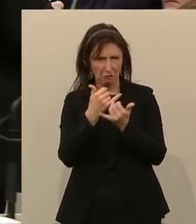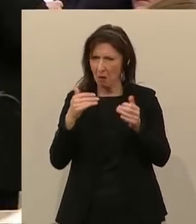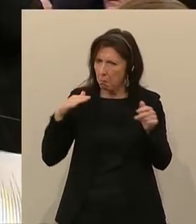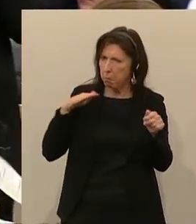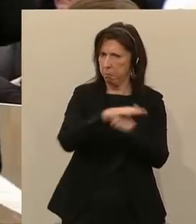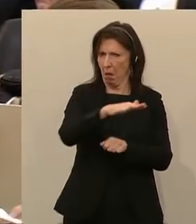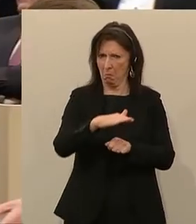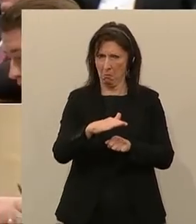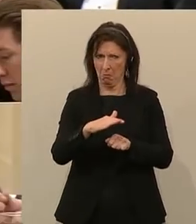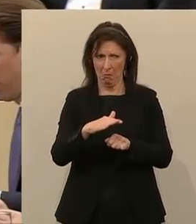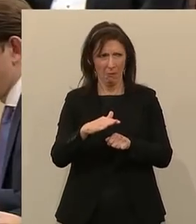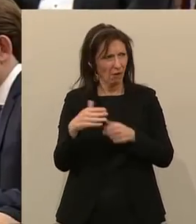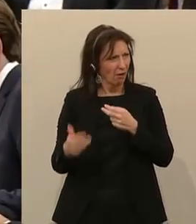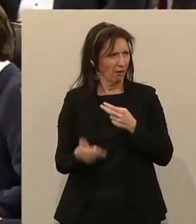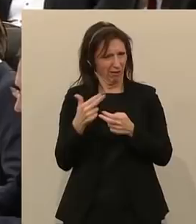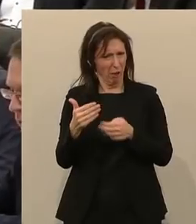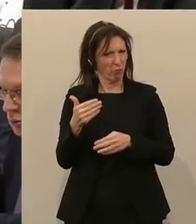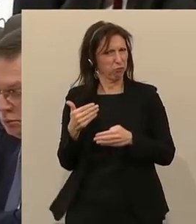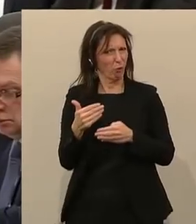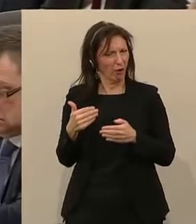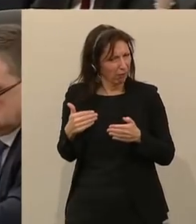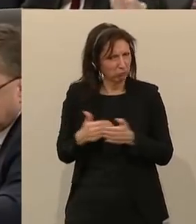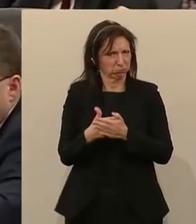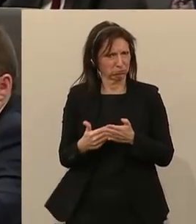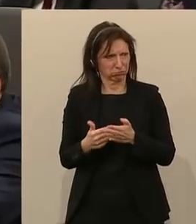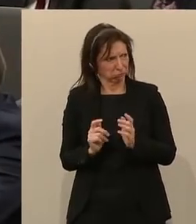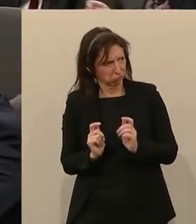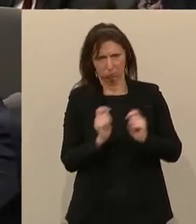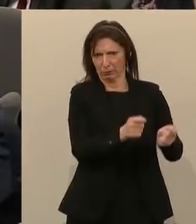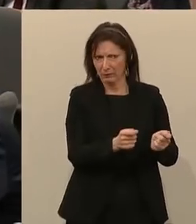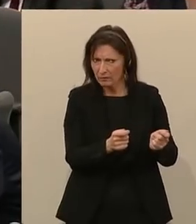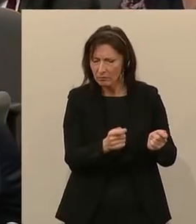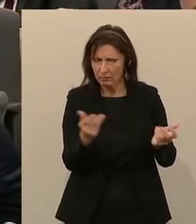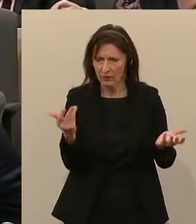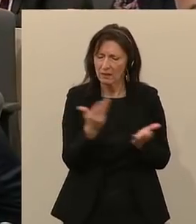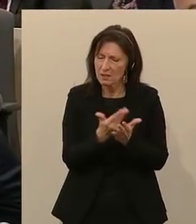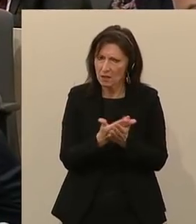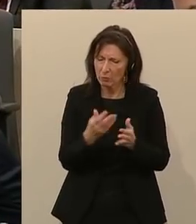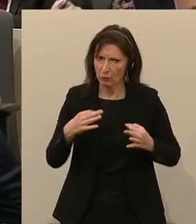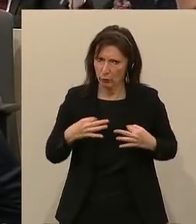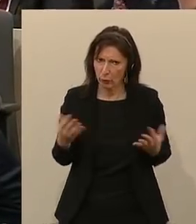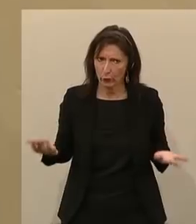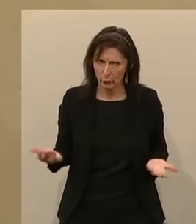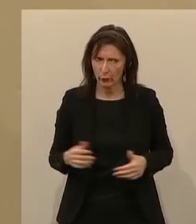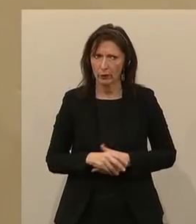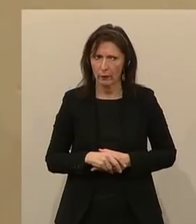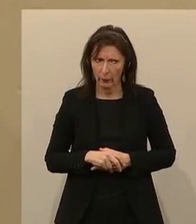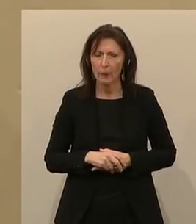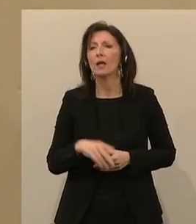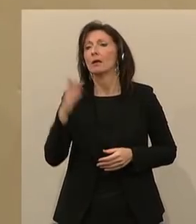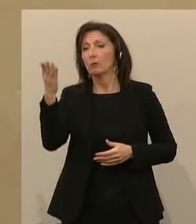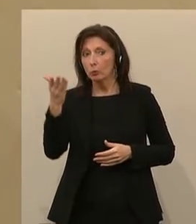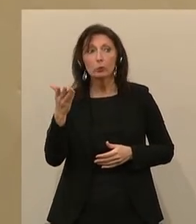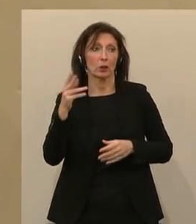knapp vorher verteilt werden, geprägt. Und daher gibt es für den Ex